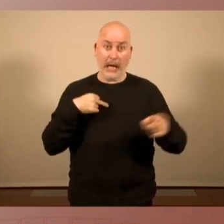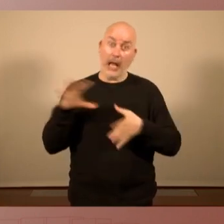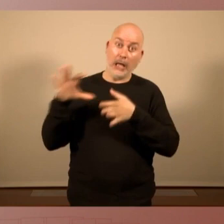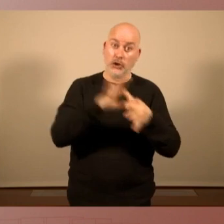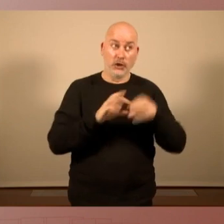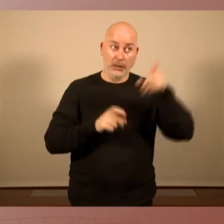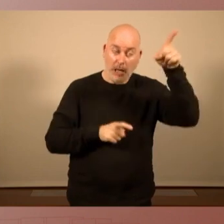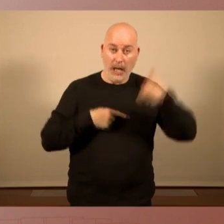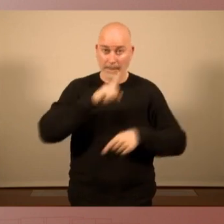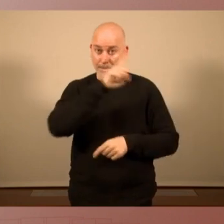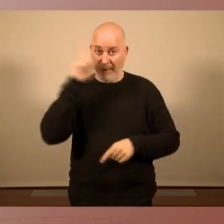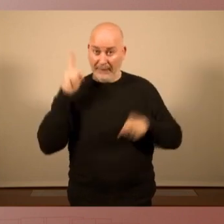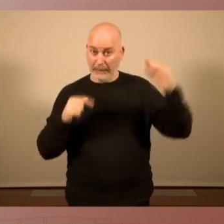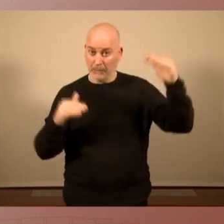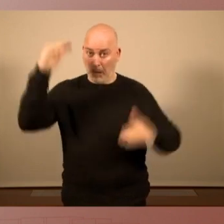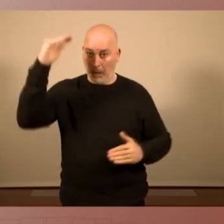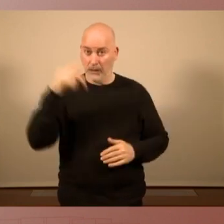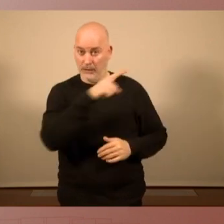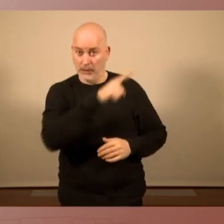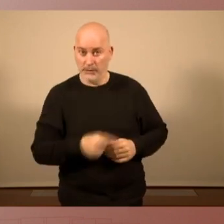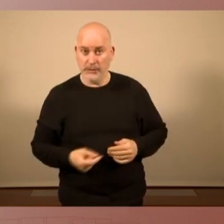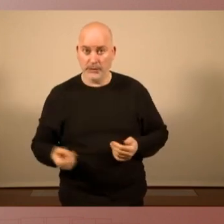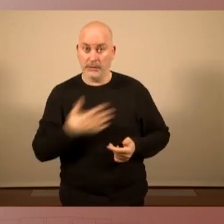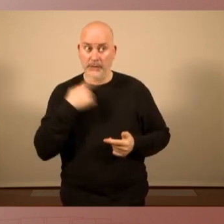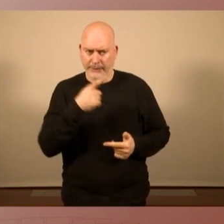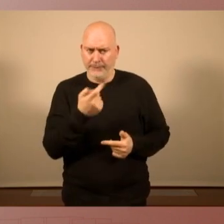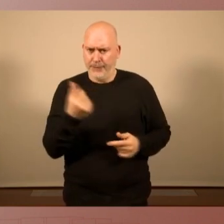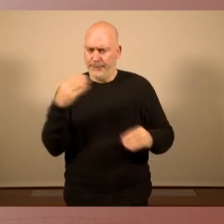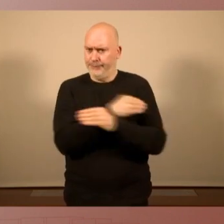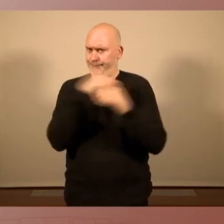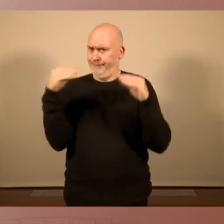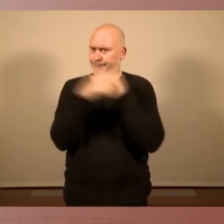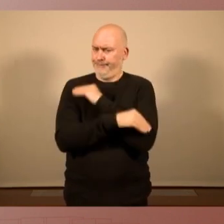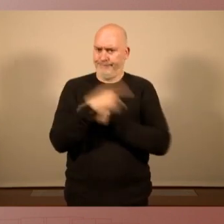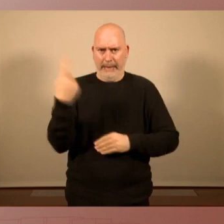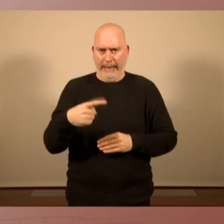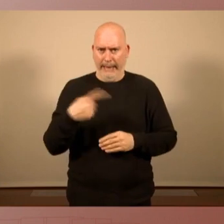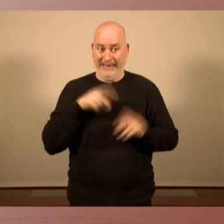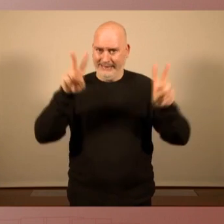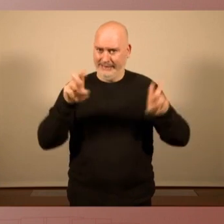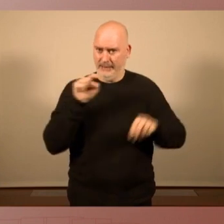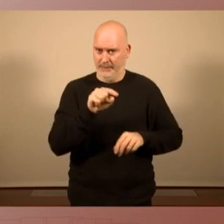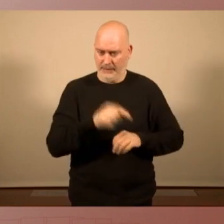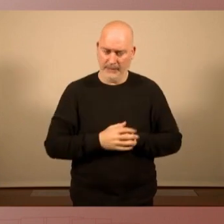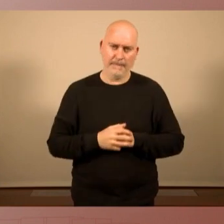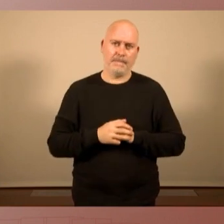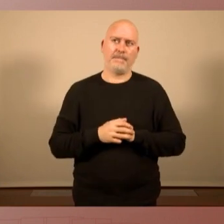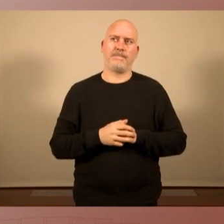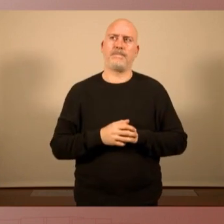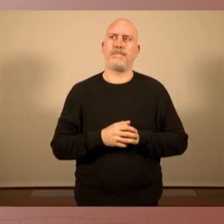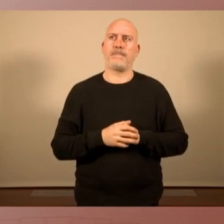Per tant pensem que tenen prou contradiccions al respecte. Acabo